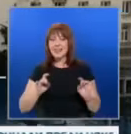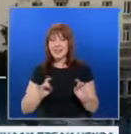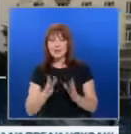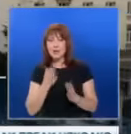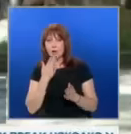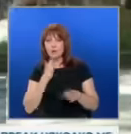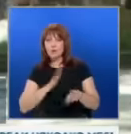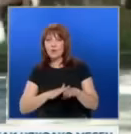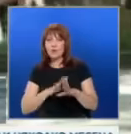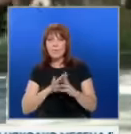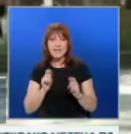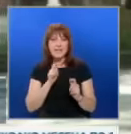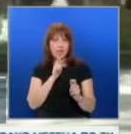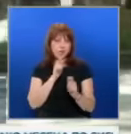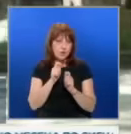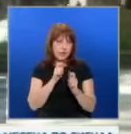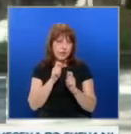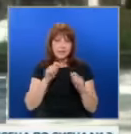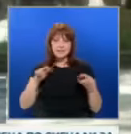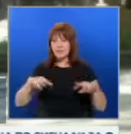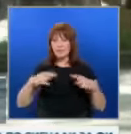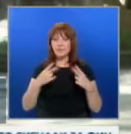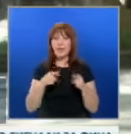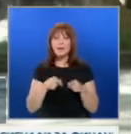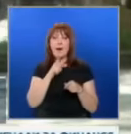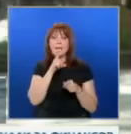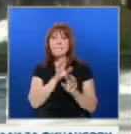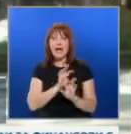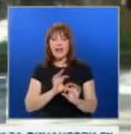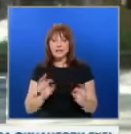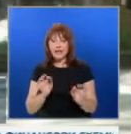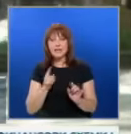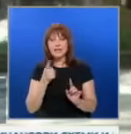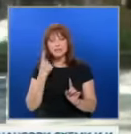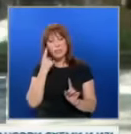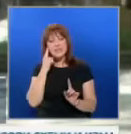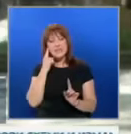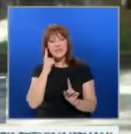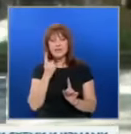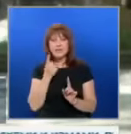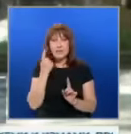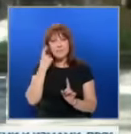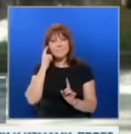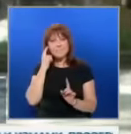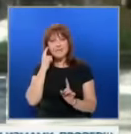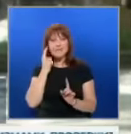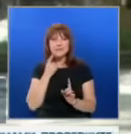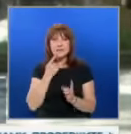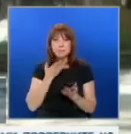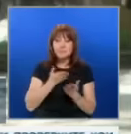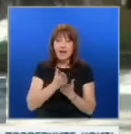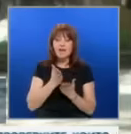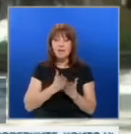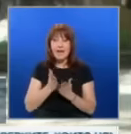журналисти и публика. Това мълчание е знак на това, че се мислят варианти и че нистина се работи по въпроса или поне и до сега е било